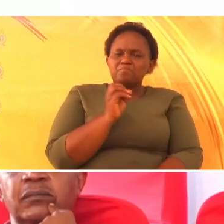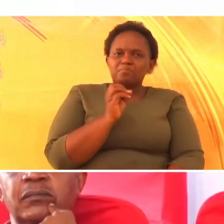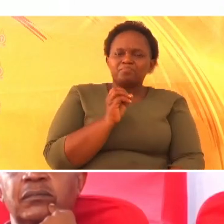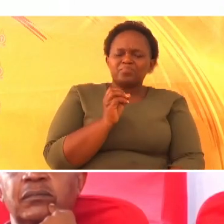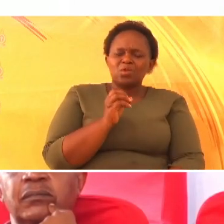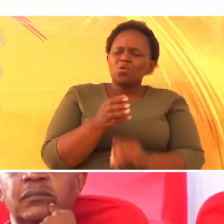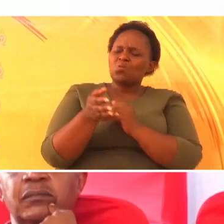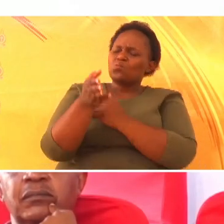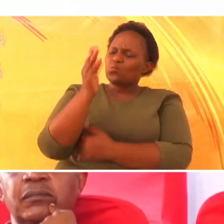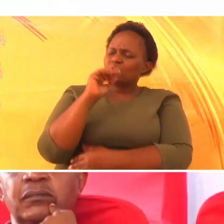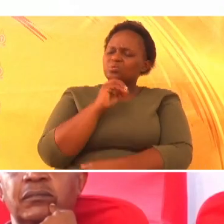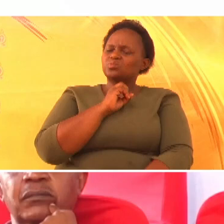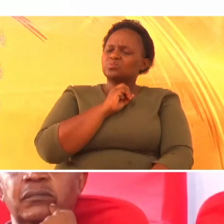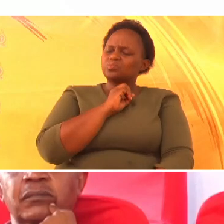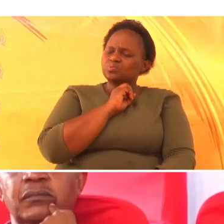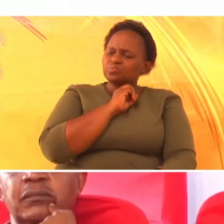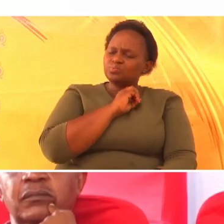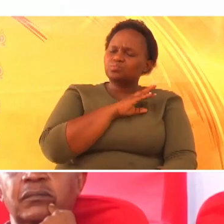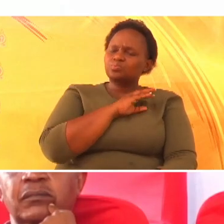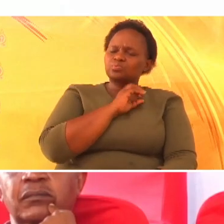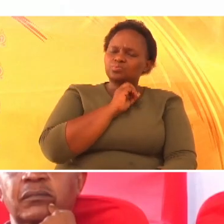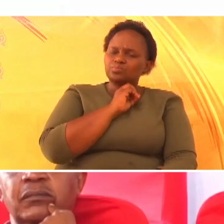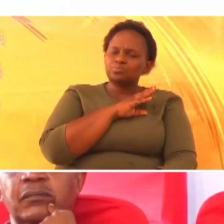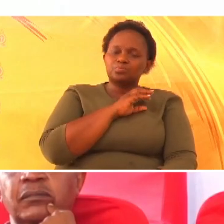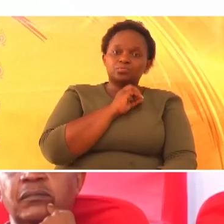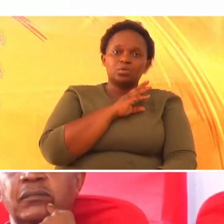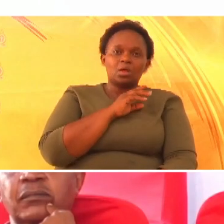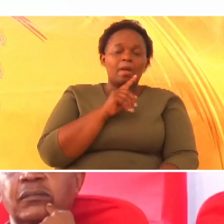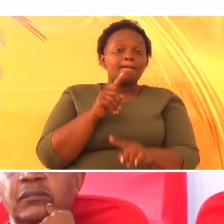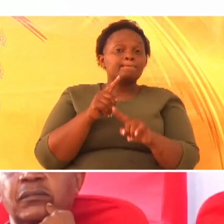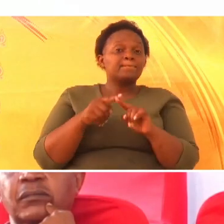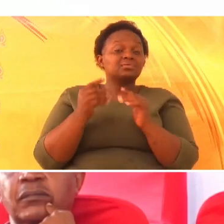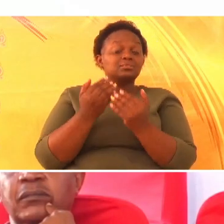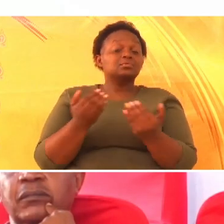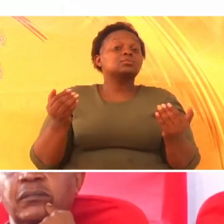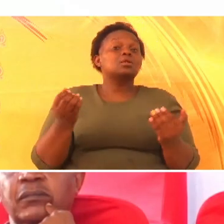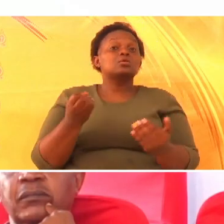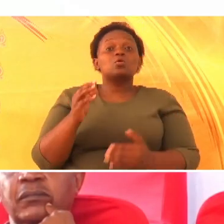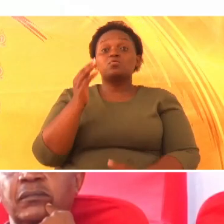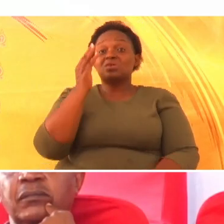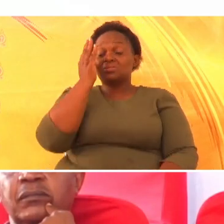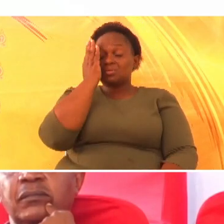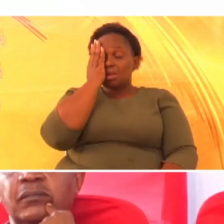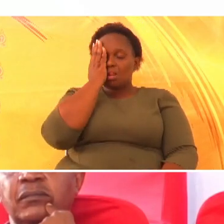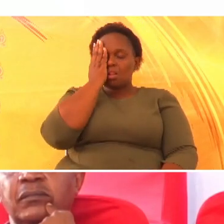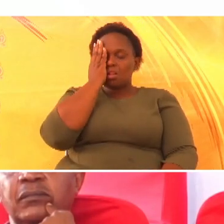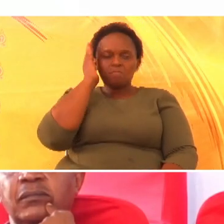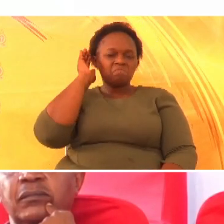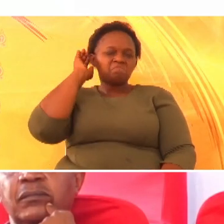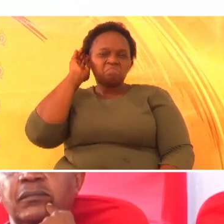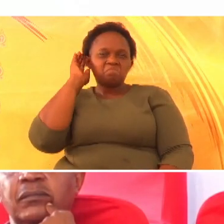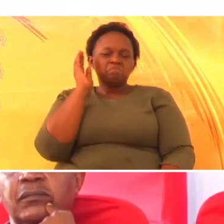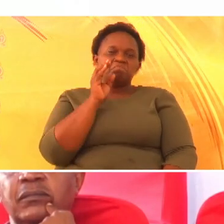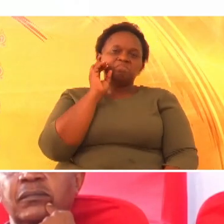akateta sana, lakini wana wa Israeli hawa kumusikiliza.